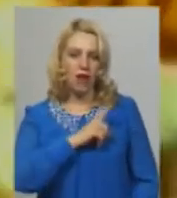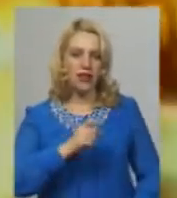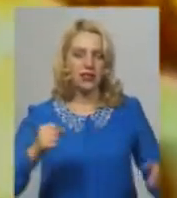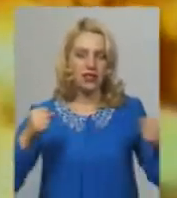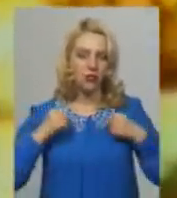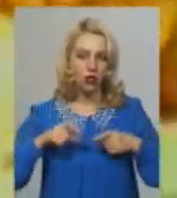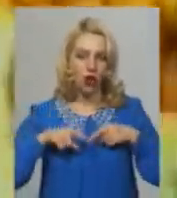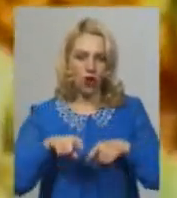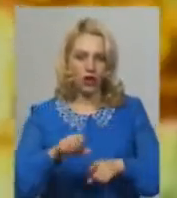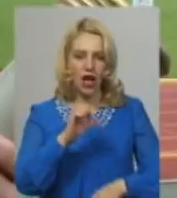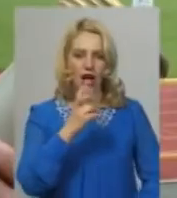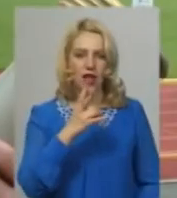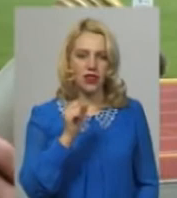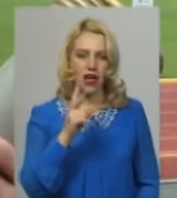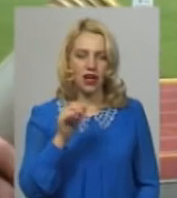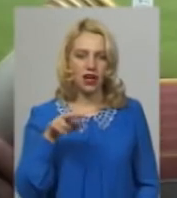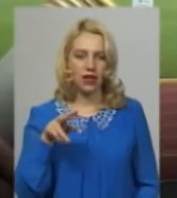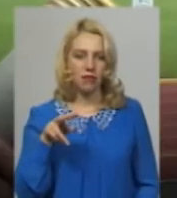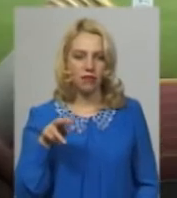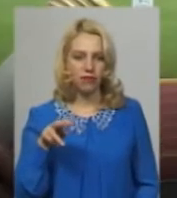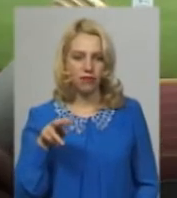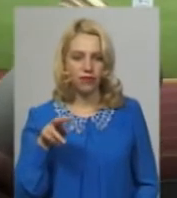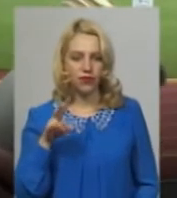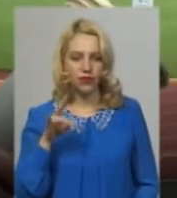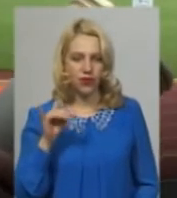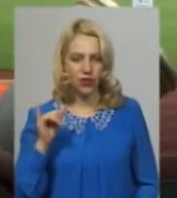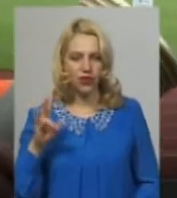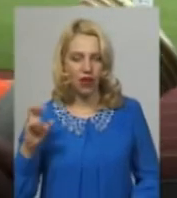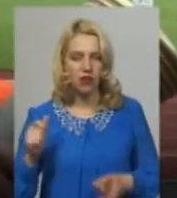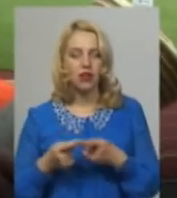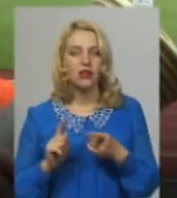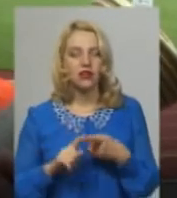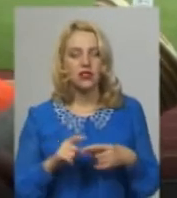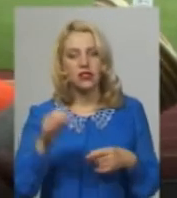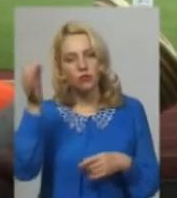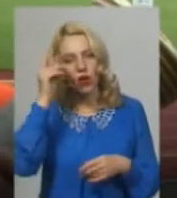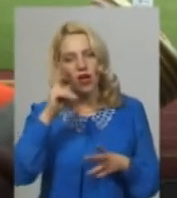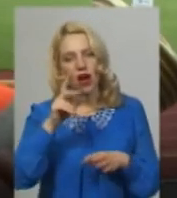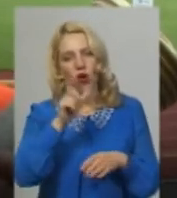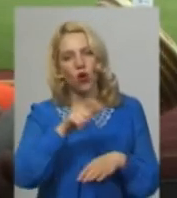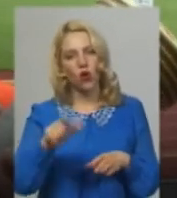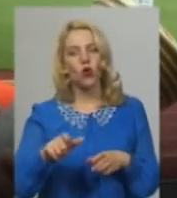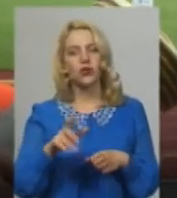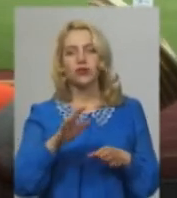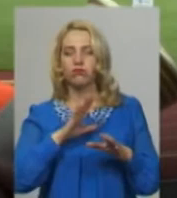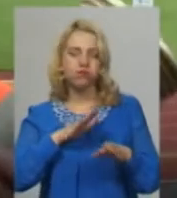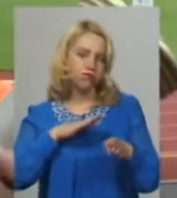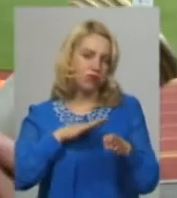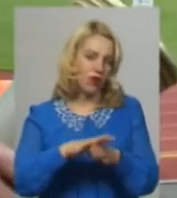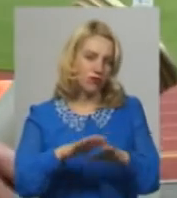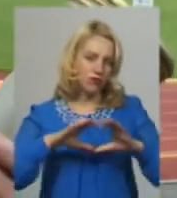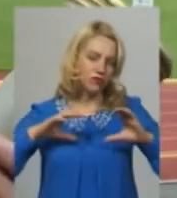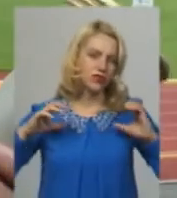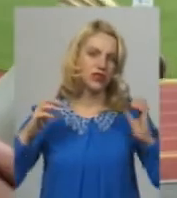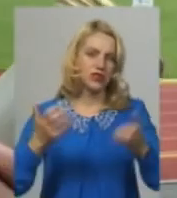атлетіки Анна Криніна. Спогади про те, як люди, а стадіон був заповнений щент, вітали